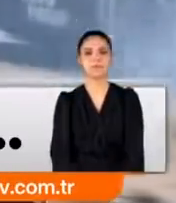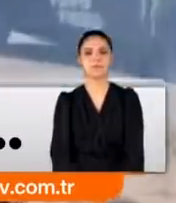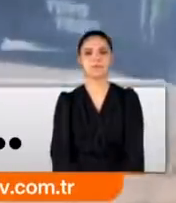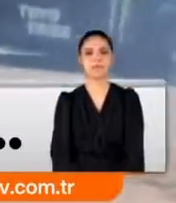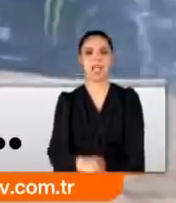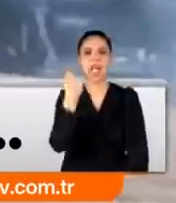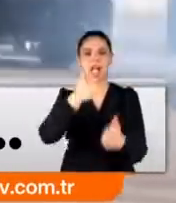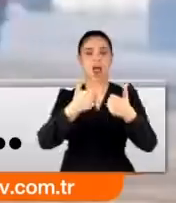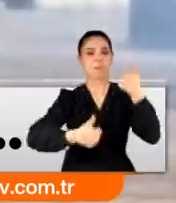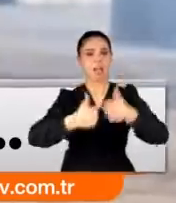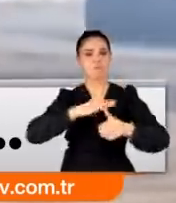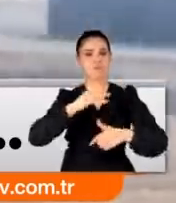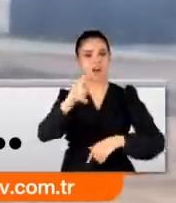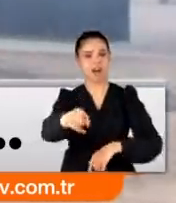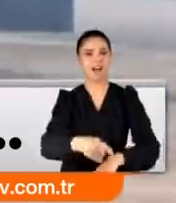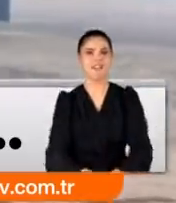Arabalarla yarışırken.